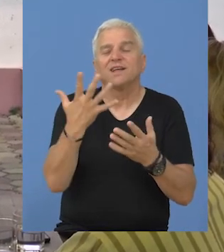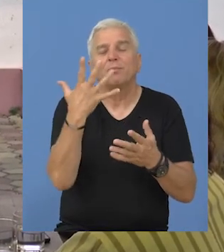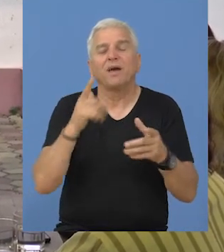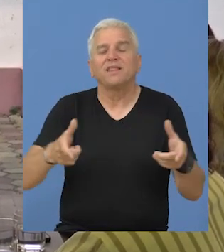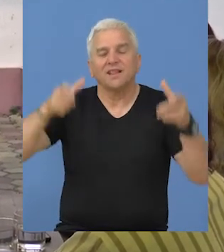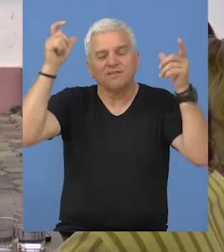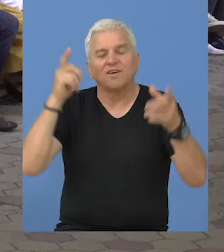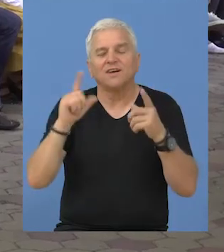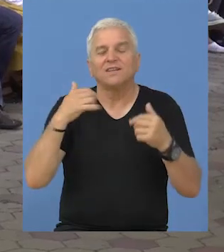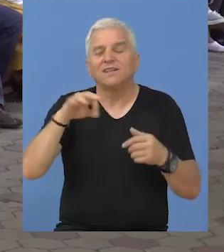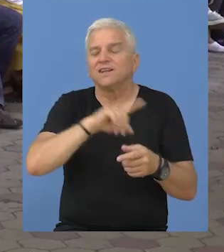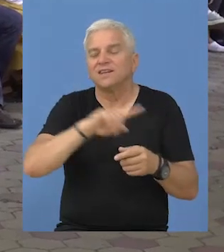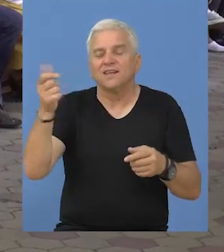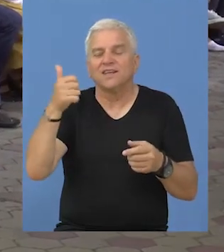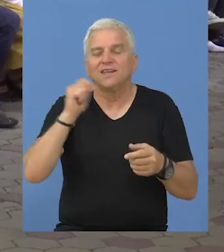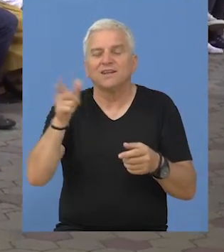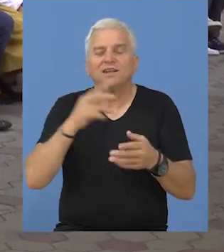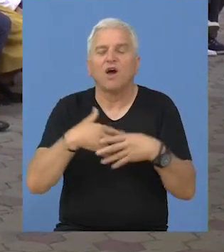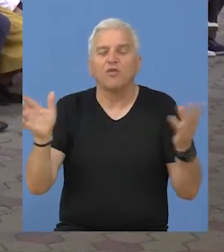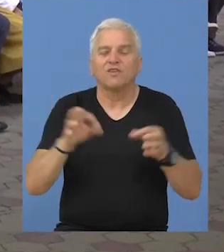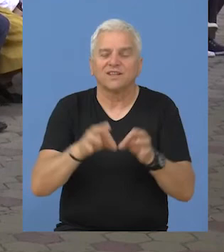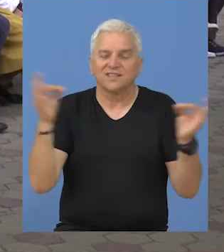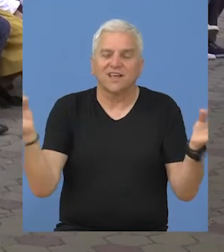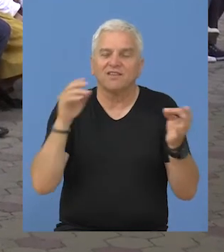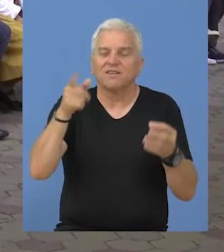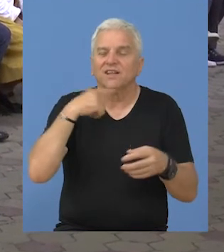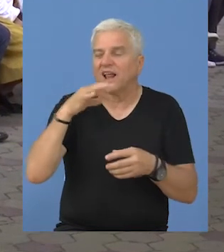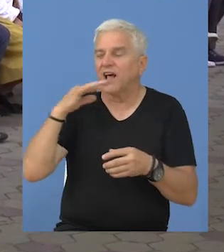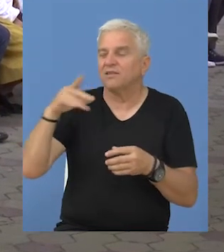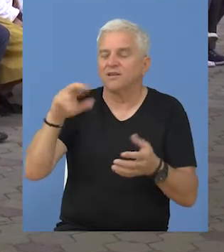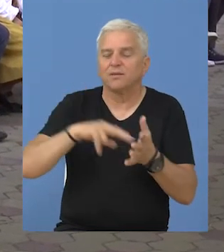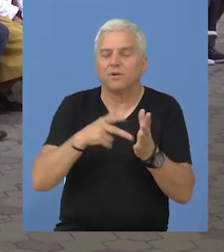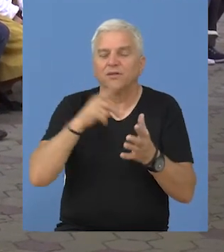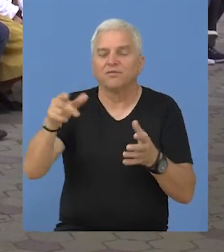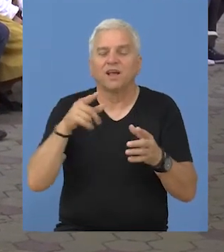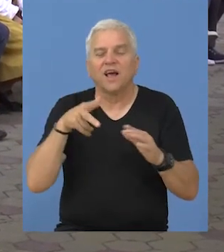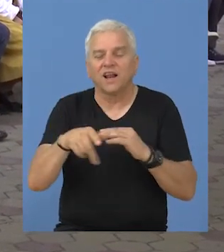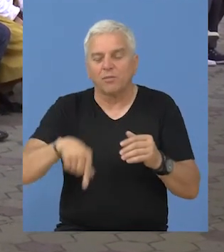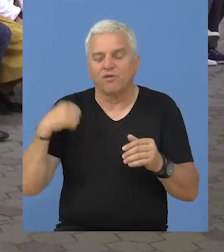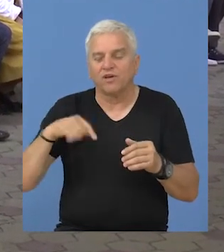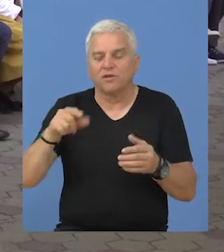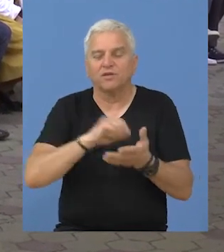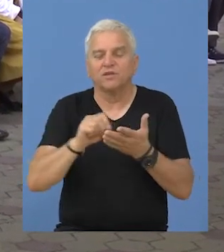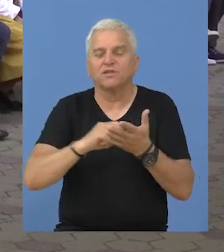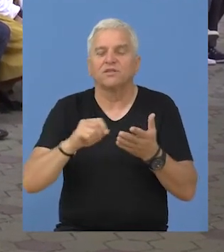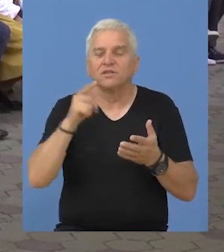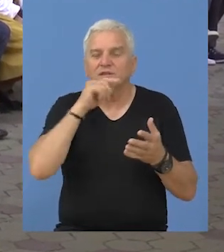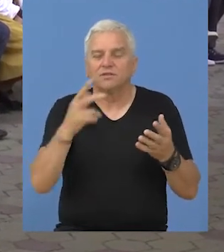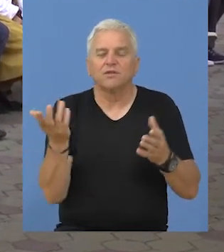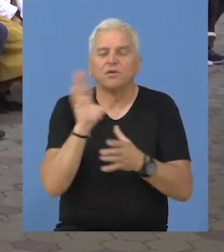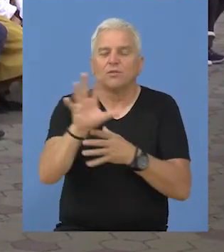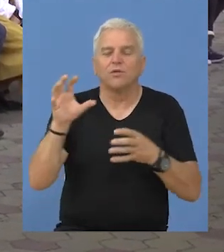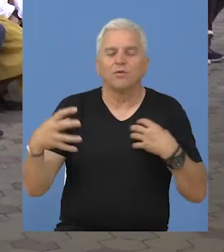a to je da od pet dvoraca Dunđerskih danas nijedan nije otvoren za javnost. Naš sagovornik planira da krajem ove godine